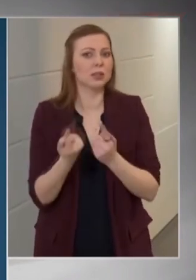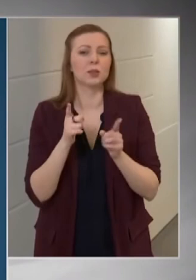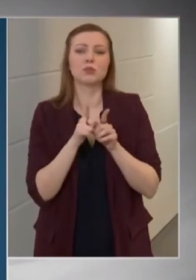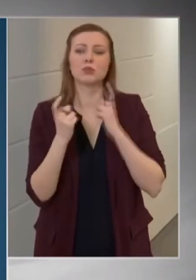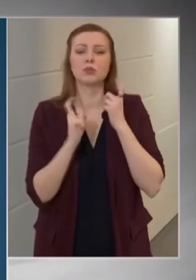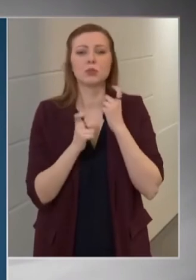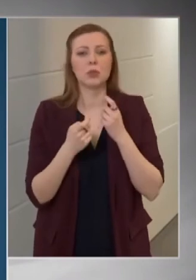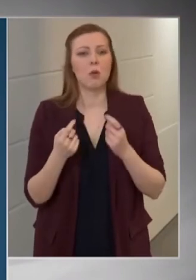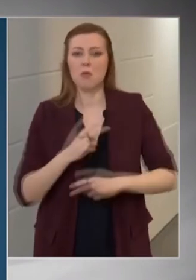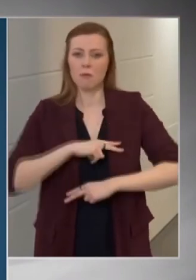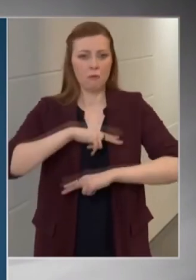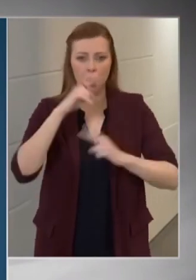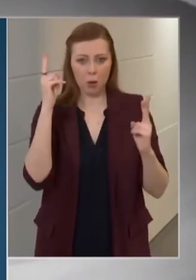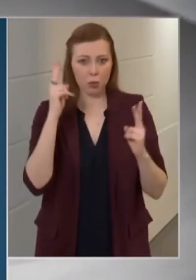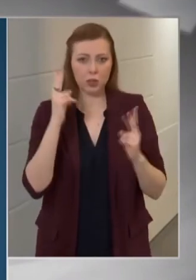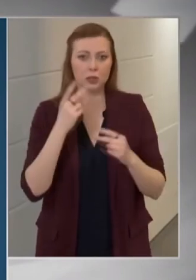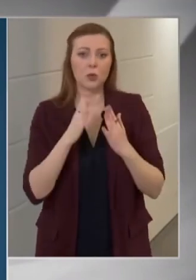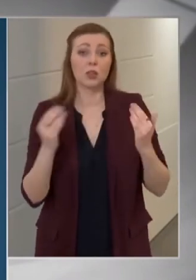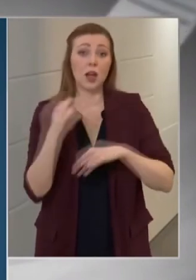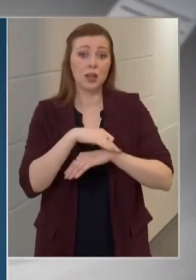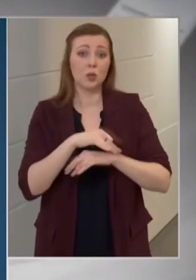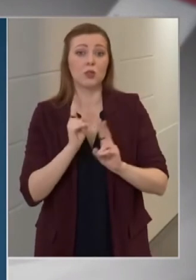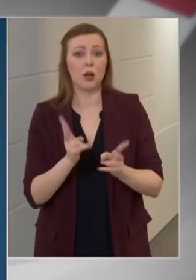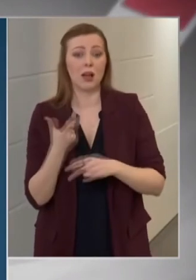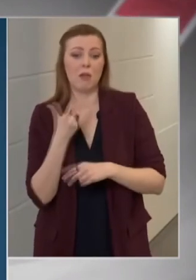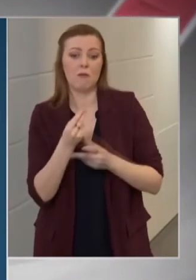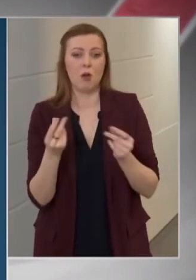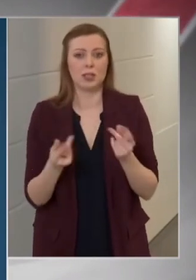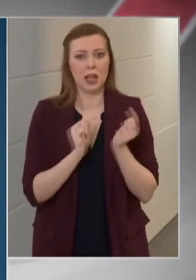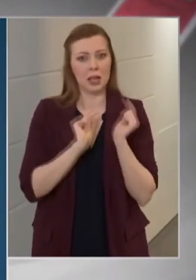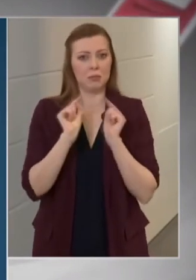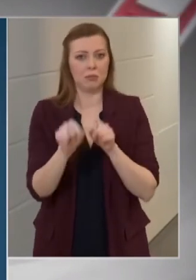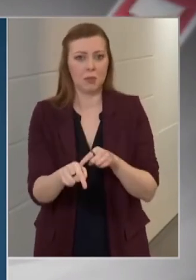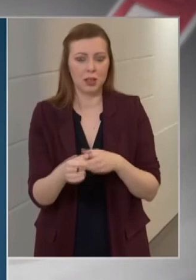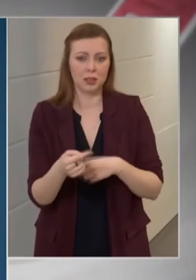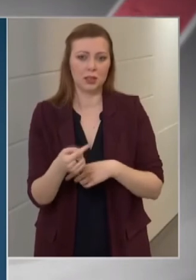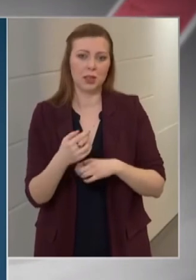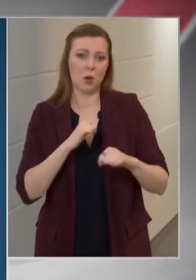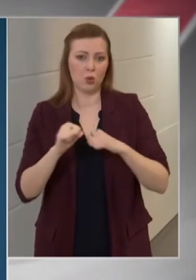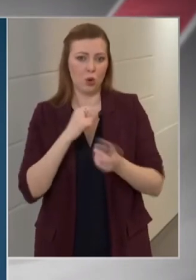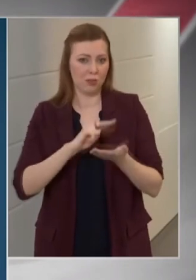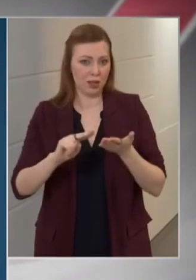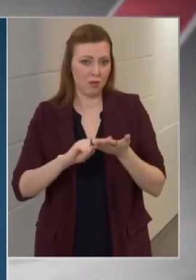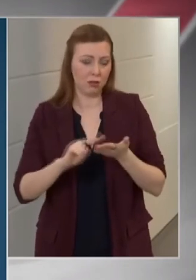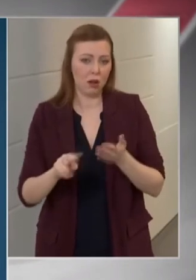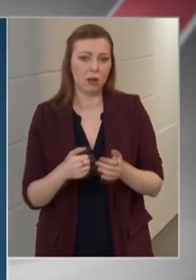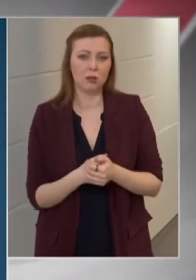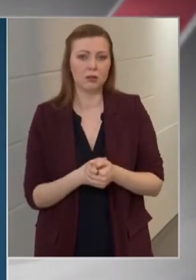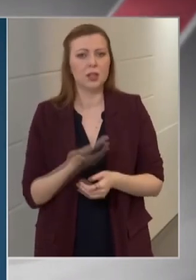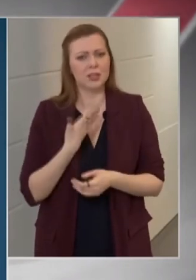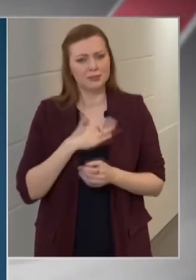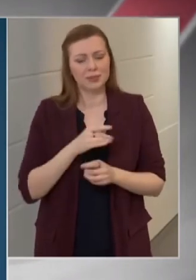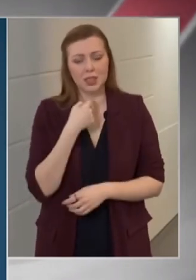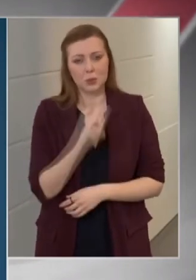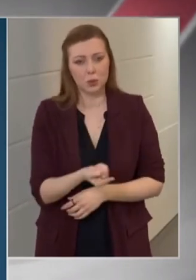fogalmazott, hogy felháborító, hogy a házi orvosoknak kell a vakcinákért bemenni a kormányhivatalhoz. Szeretném